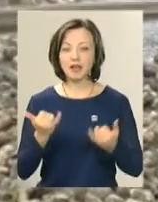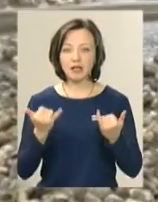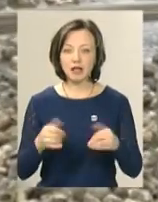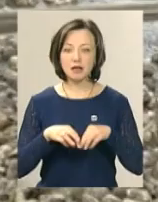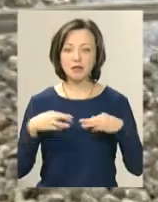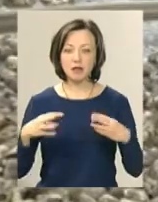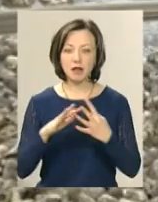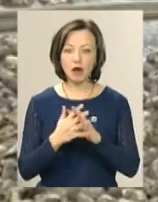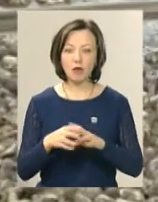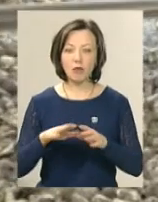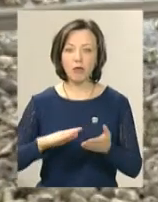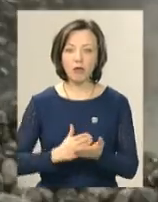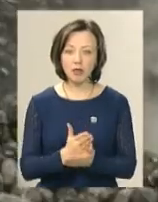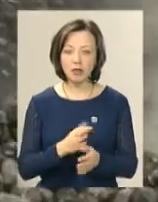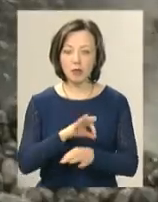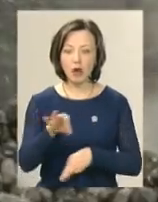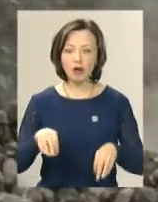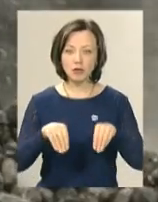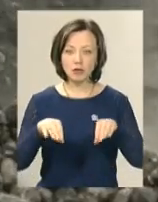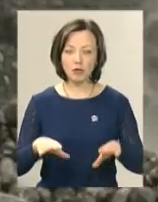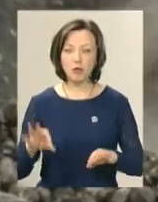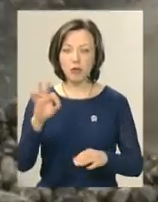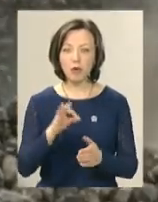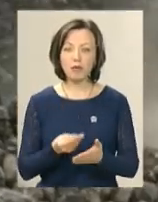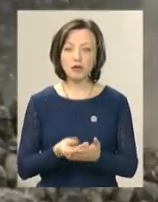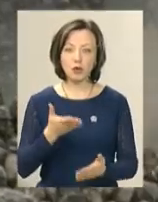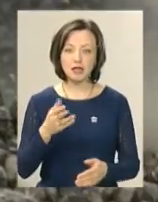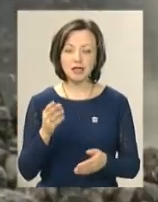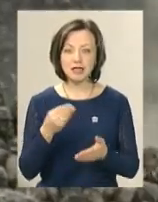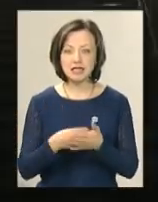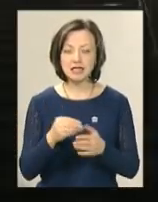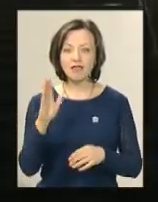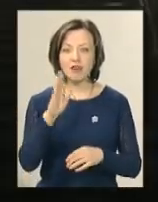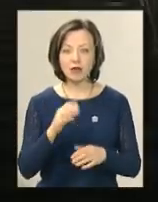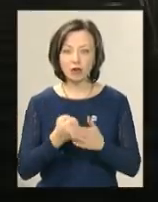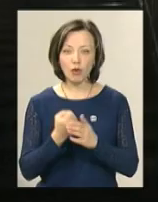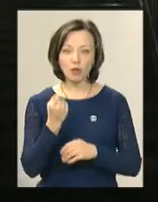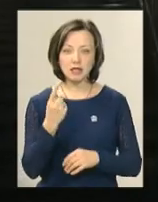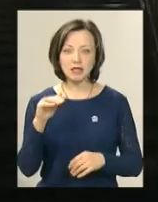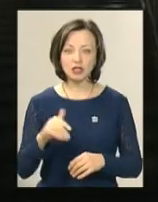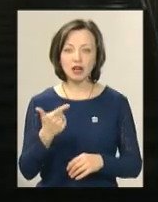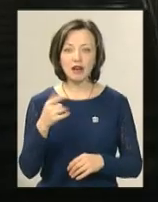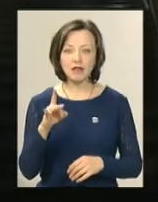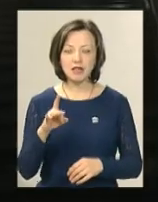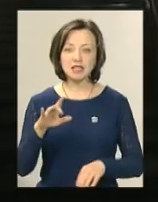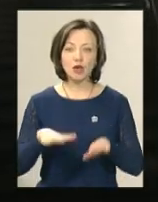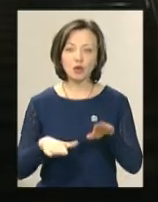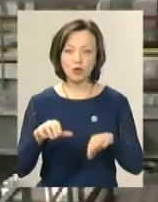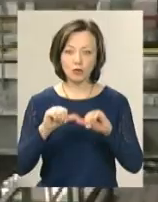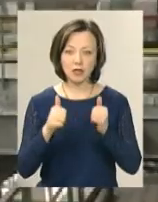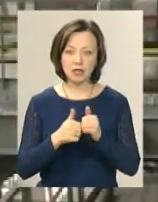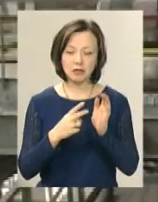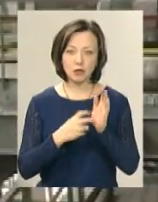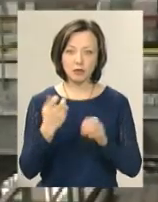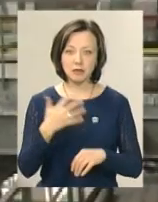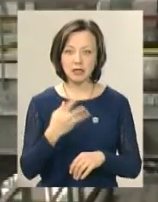Мінагрополітики готують проєкт постанови про підвищення мінімальних цін з вересня. До 11 тисяч гривень за тонну, буряка – 753 гривні